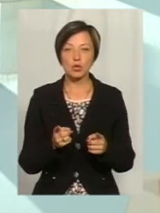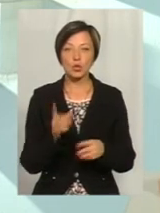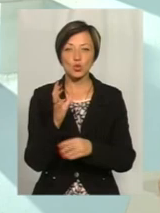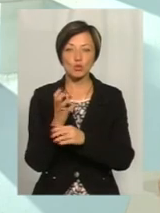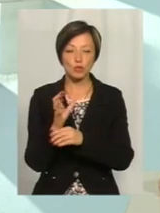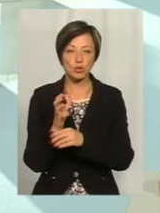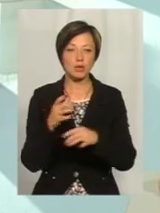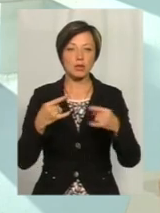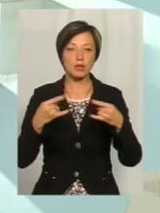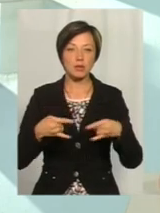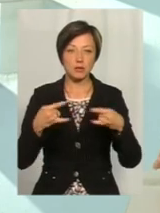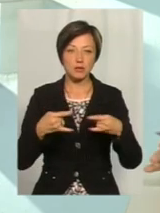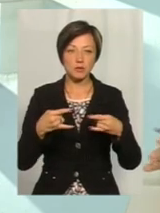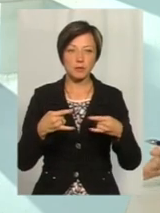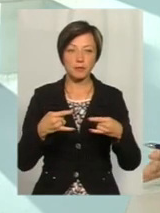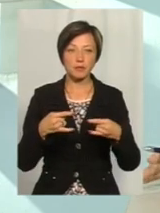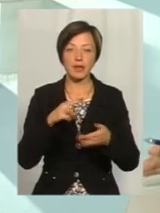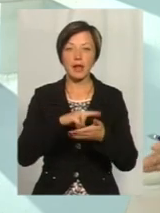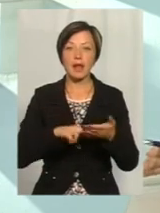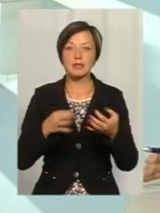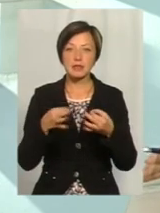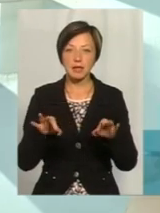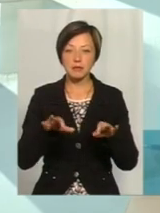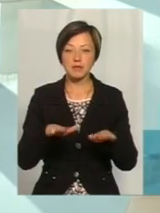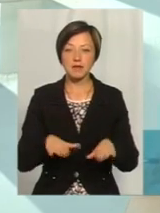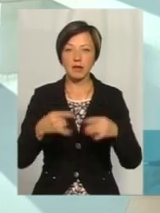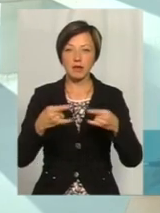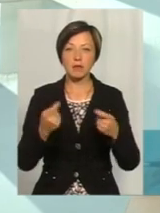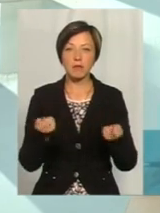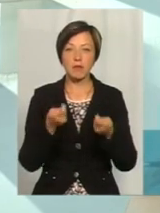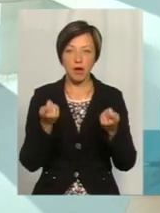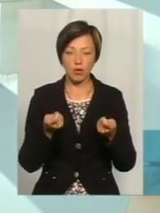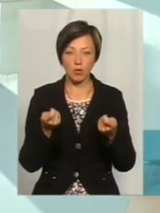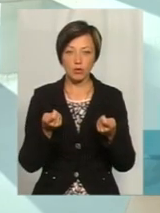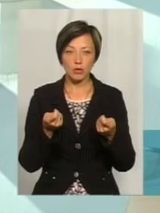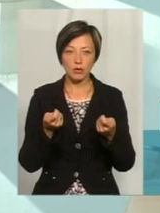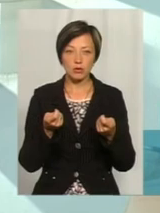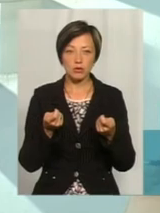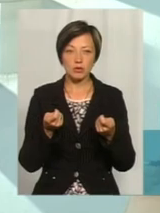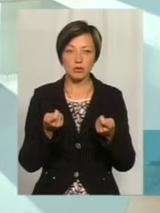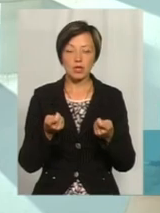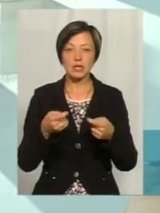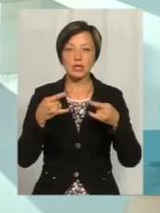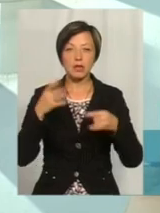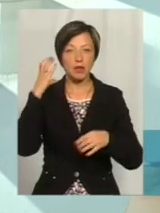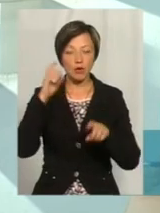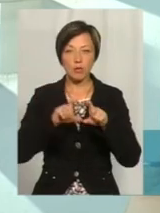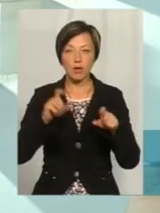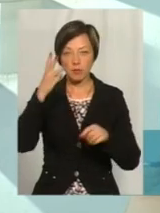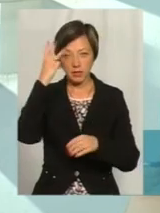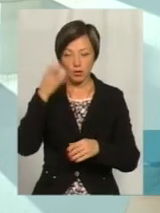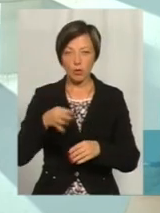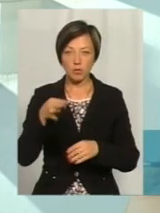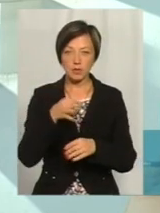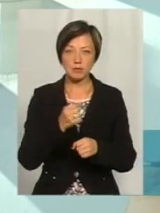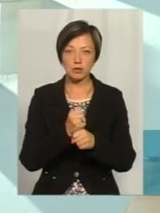Дійсно, супутникових ліцензій у місцевих каналів дуже мало. Принаймні, ті телерадіокомпанії, які працюють в Хмельницькій